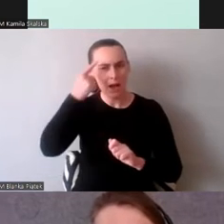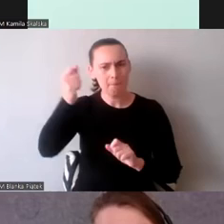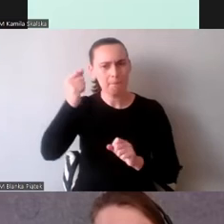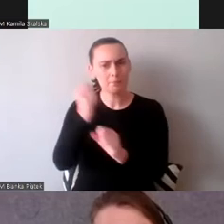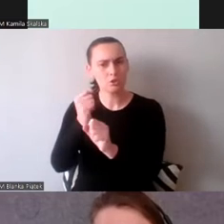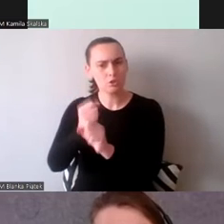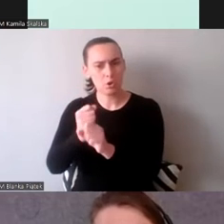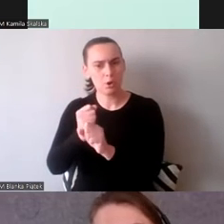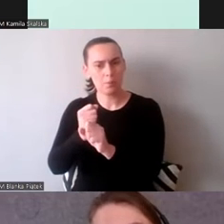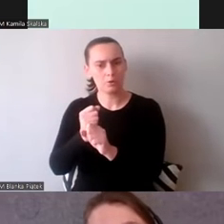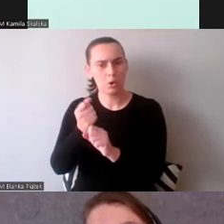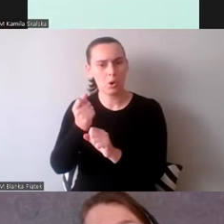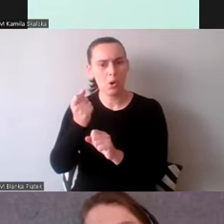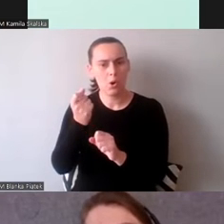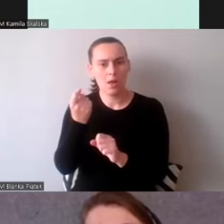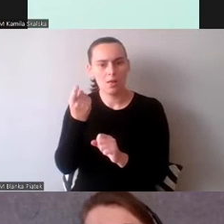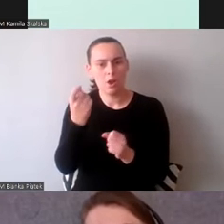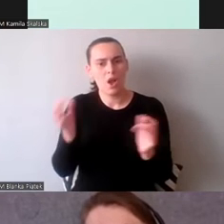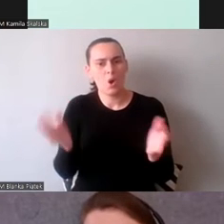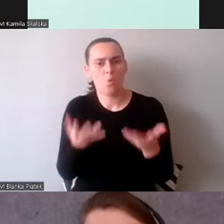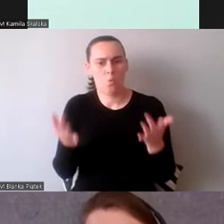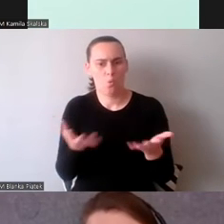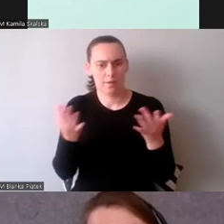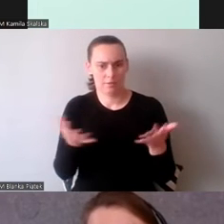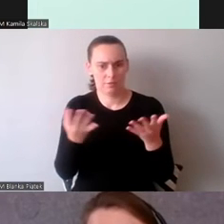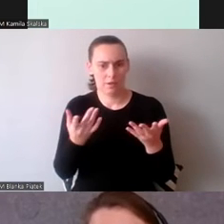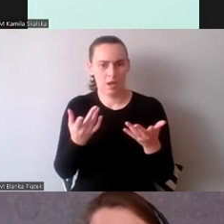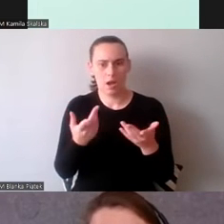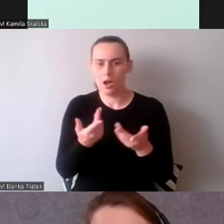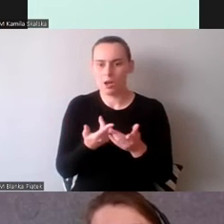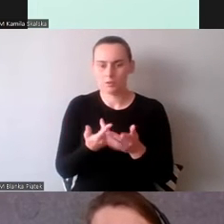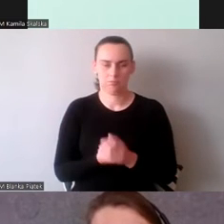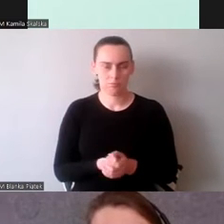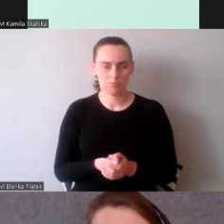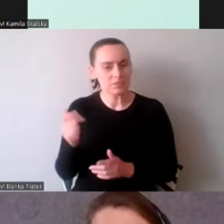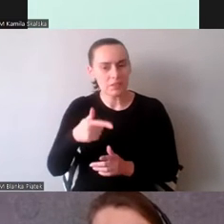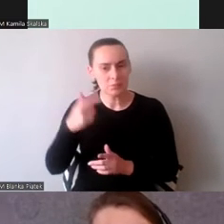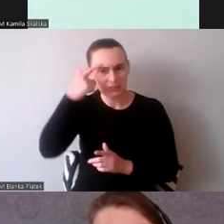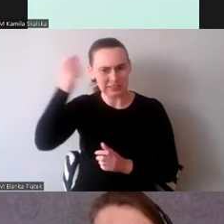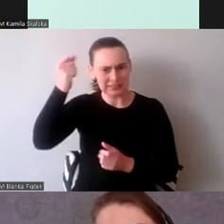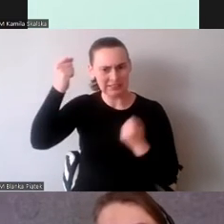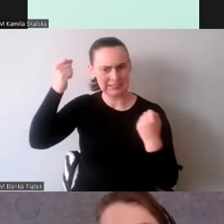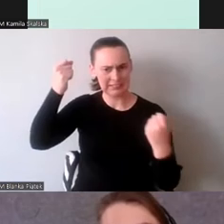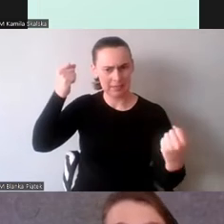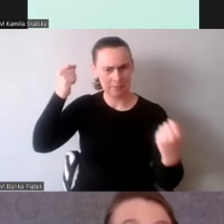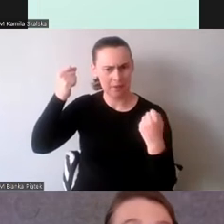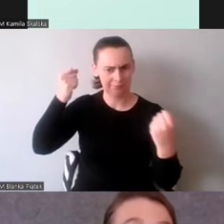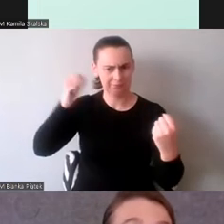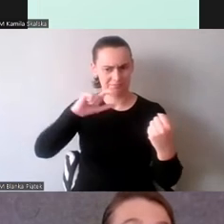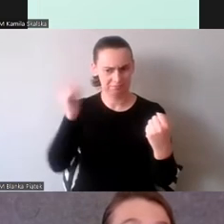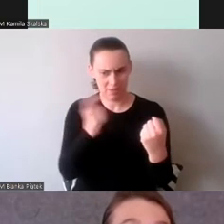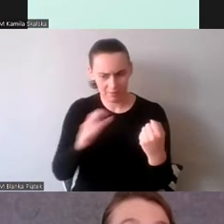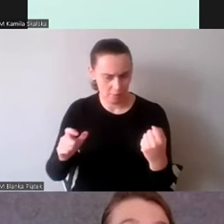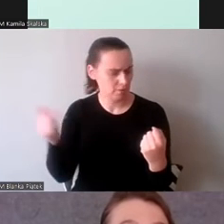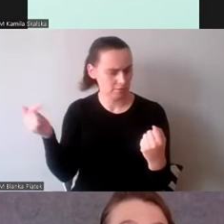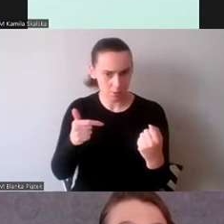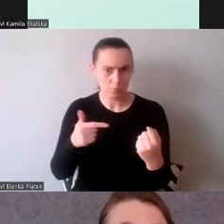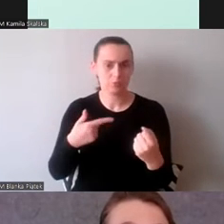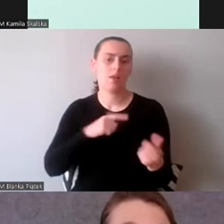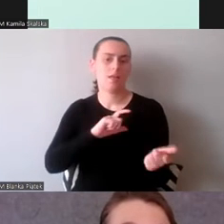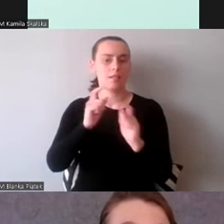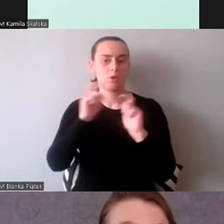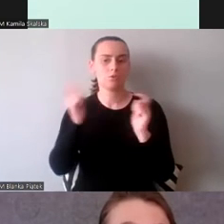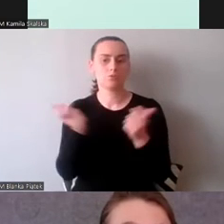Nie musi cały czas zachowywać wielu informacji w swojej pamięci, ponieważ cały czas tłumaczy. Mówi